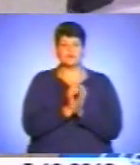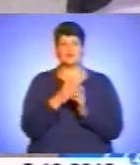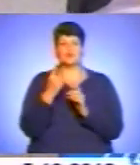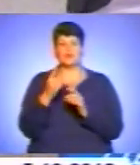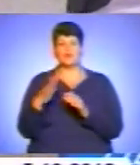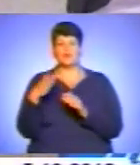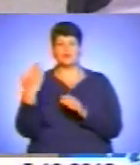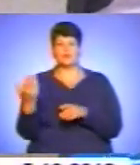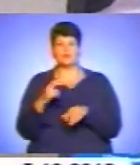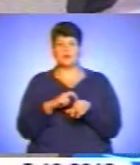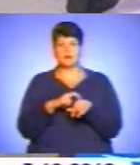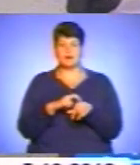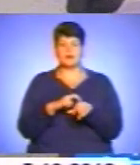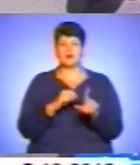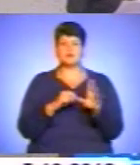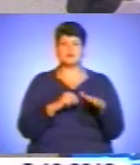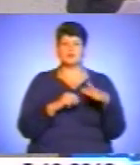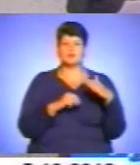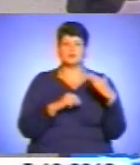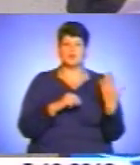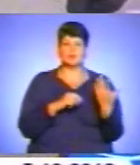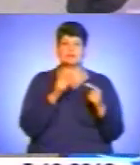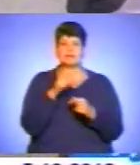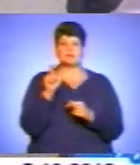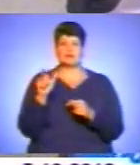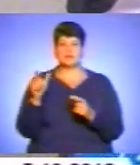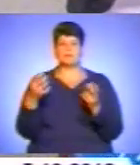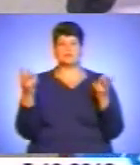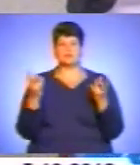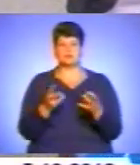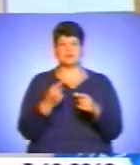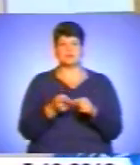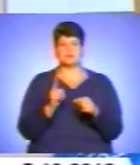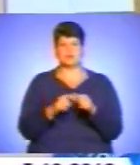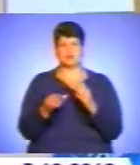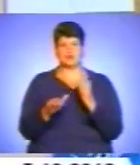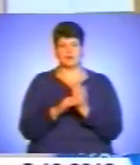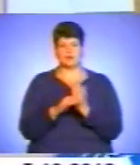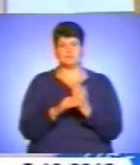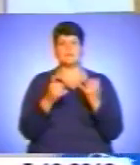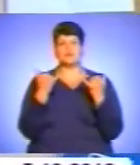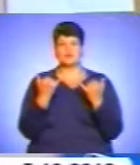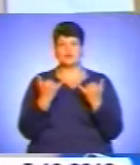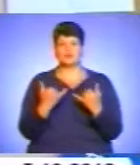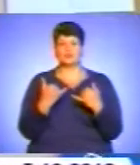дійсно, з лікарями, а в другого – з тими людьми, які потребують цієї допомоги. Сьогодні в нас